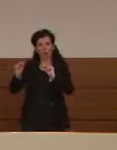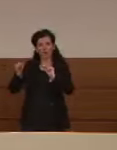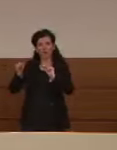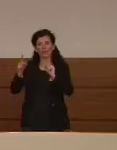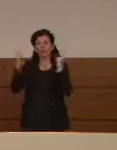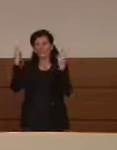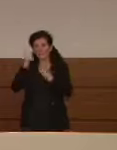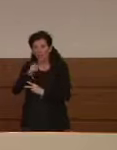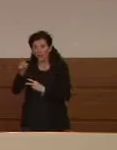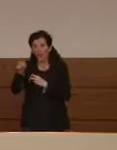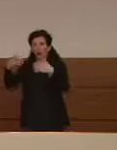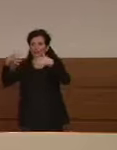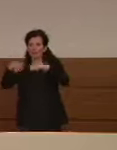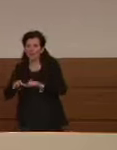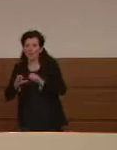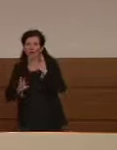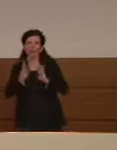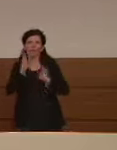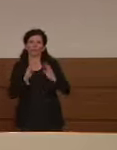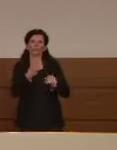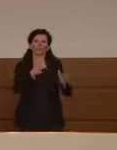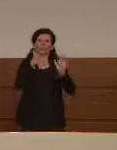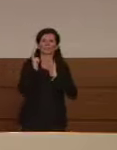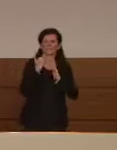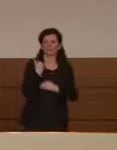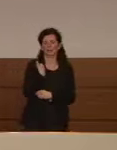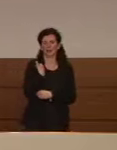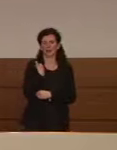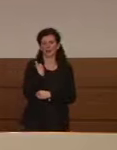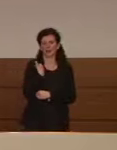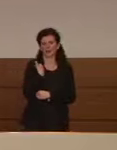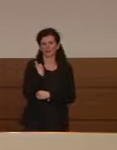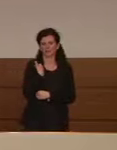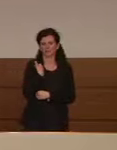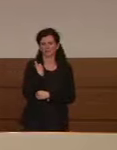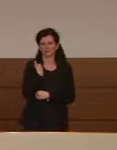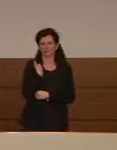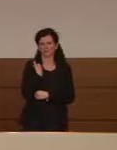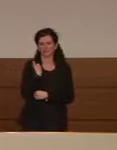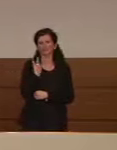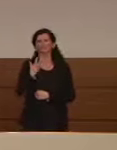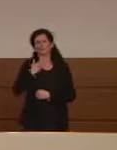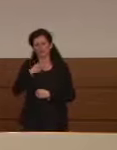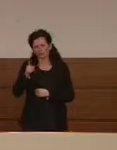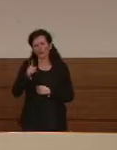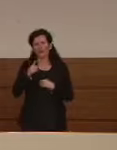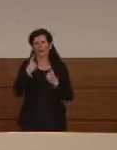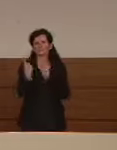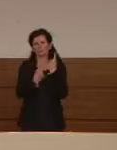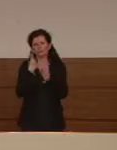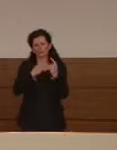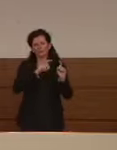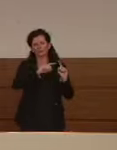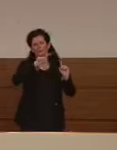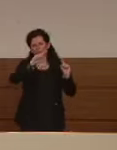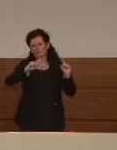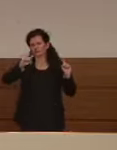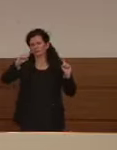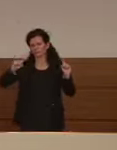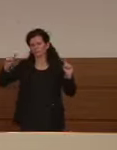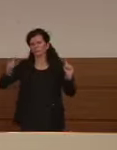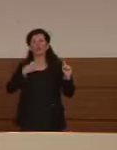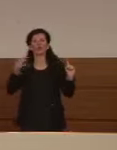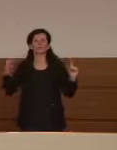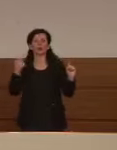rispetto a quelli riportati una settimana fa dopodiché abbiamo un andamento ondulante perché essendo riportati ogni giorno c'è una certa